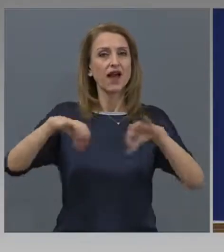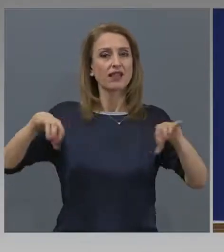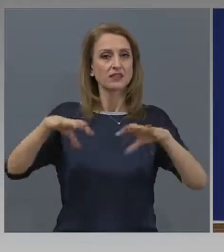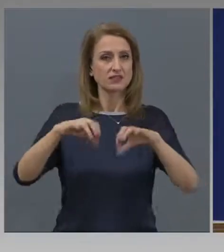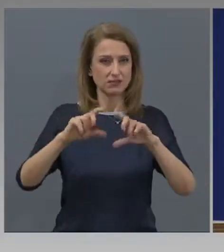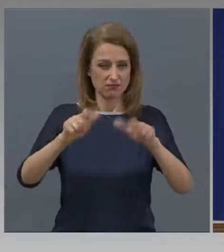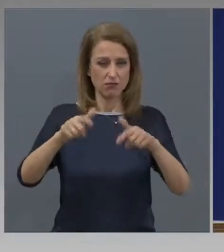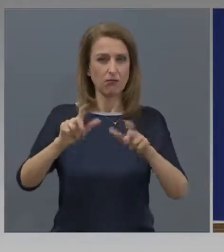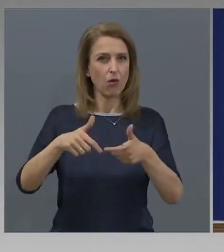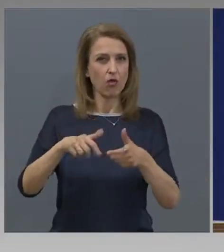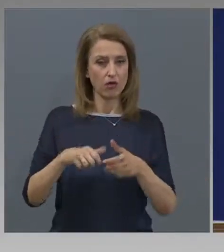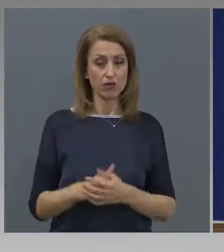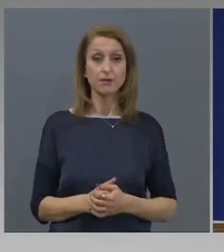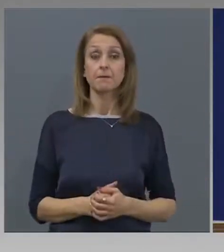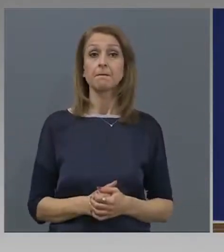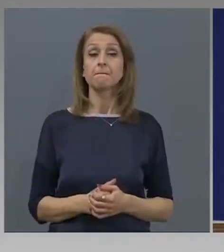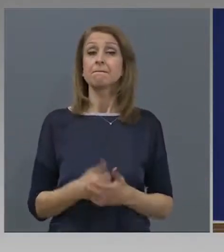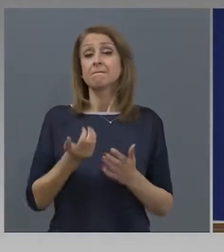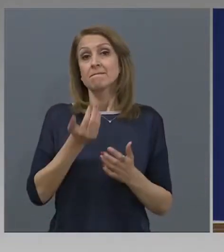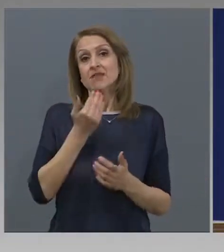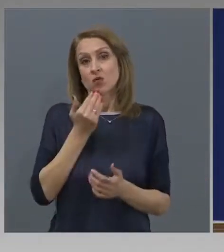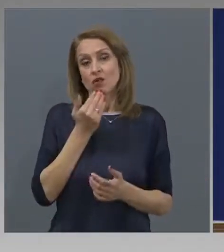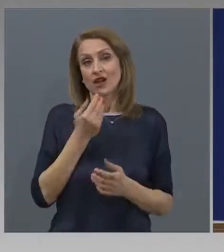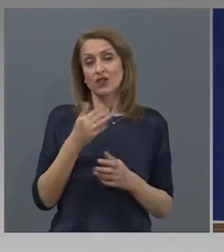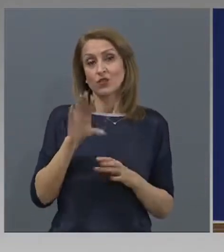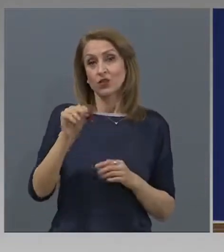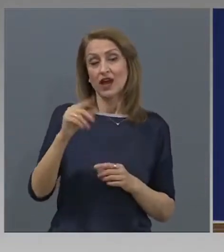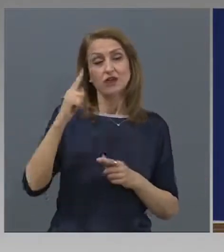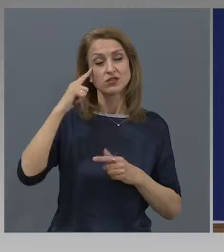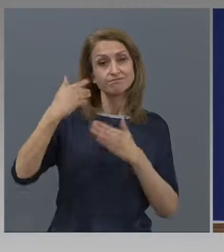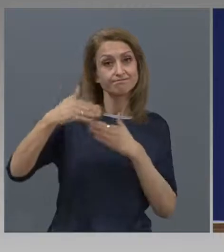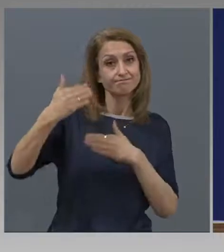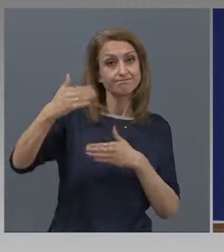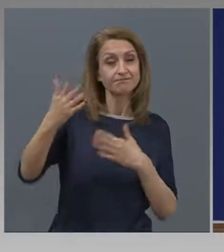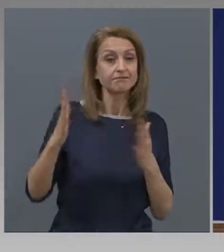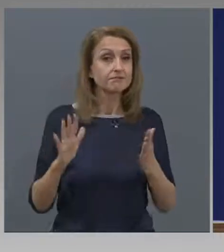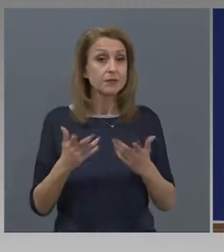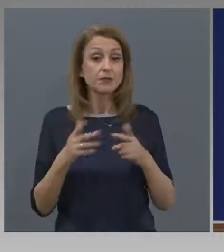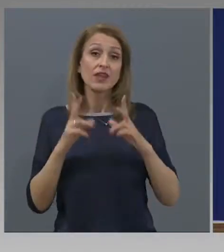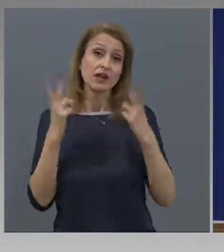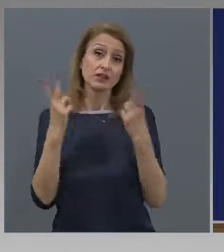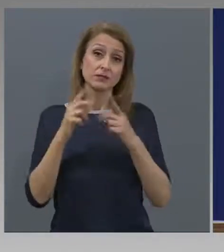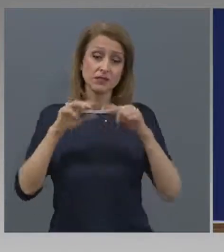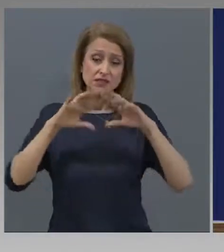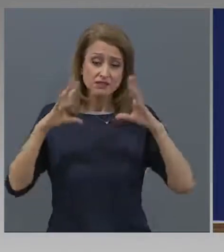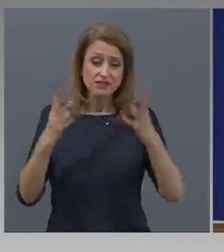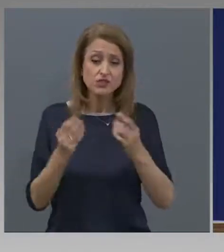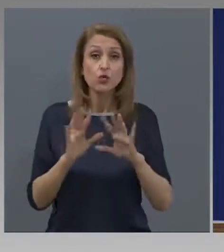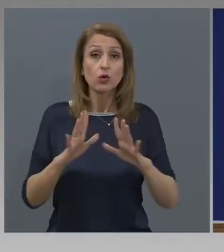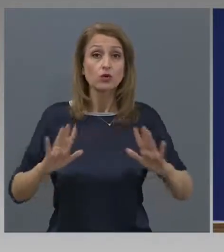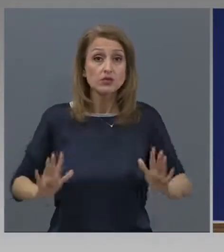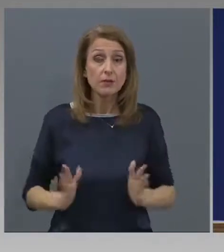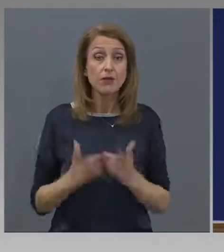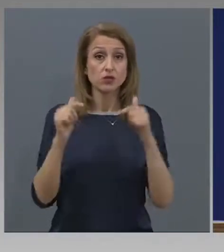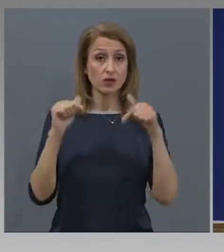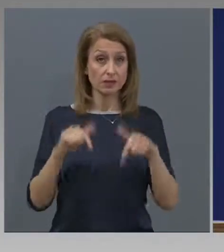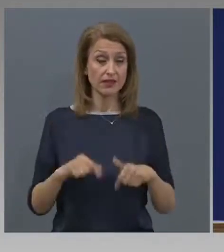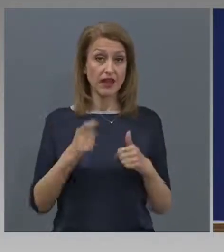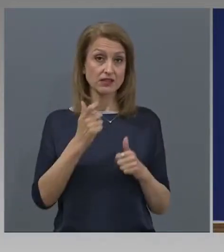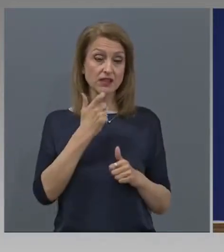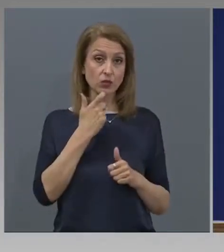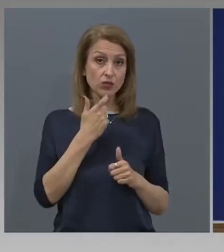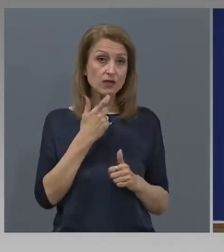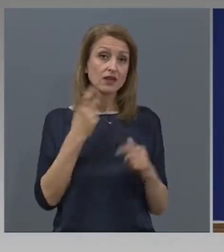такива прогнози. Да, разбира се, всички прогнози, с които стартирахме тази година, очевидно, че ще имат нужда от